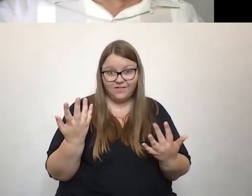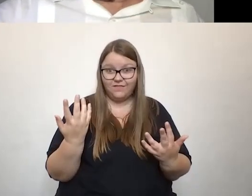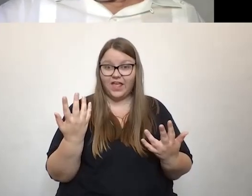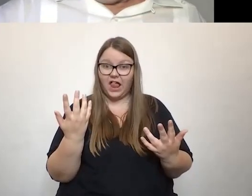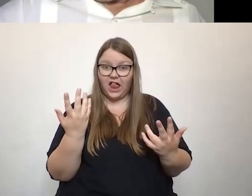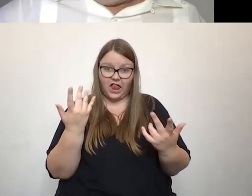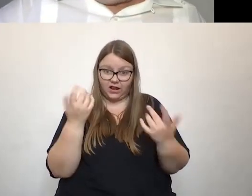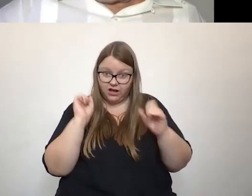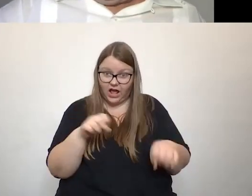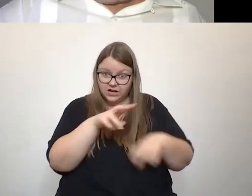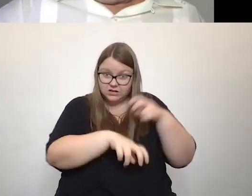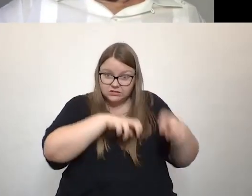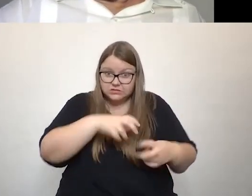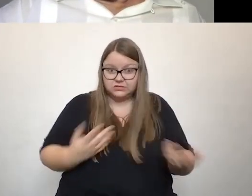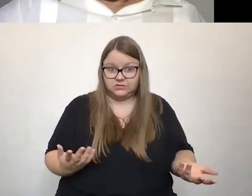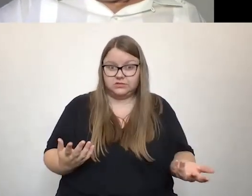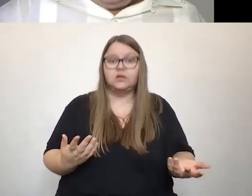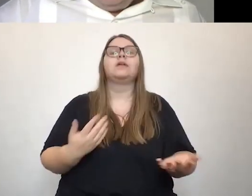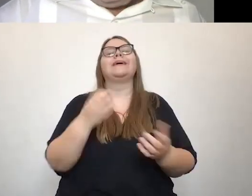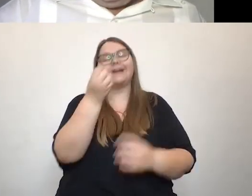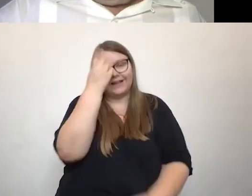Berücksichtigung der humanen und ethischen Verantwortung